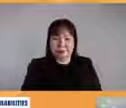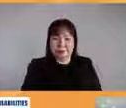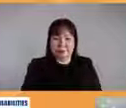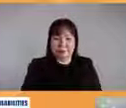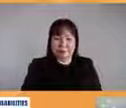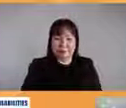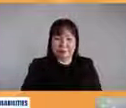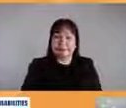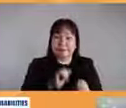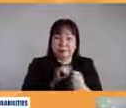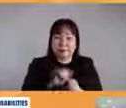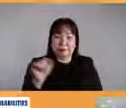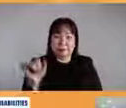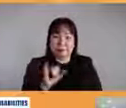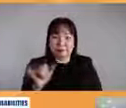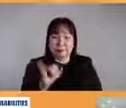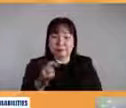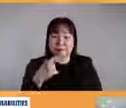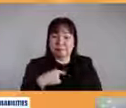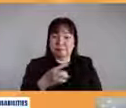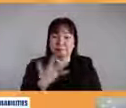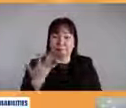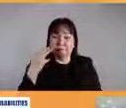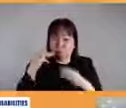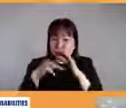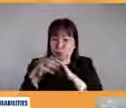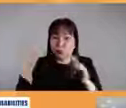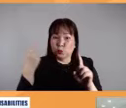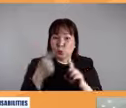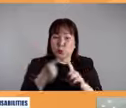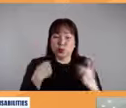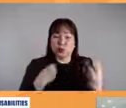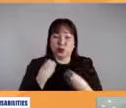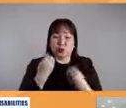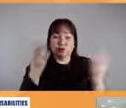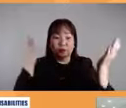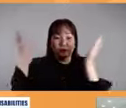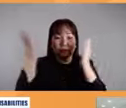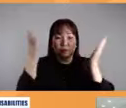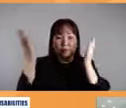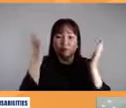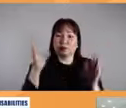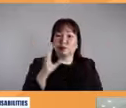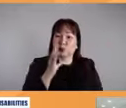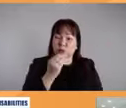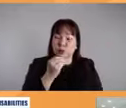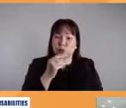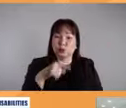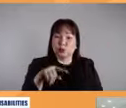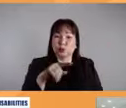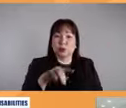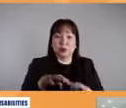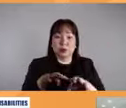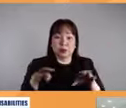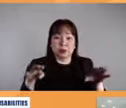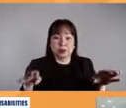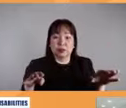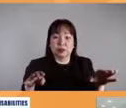Kasama din, no, sa aming misyon, ang paglilingkod din, no, sa mga bata ang